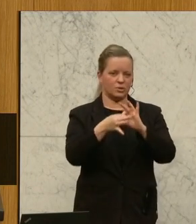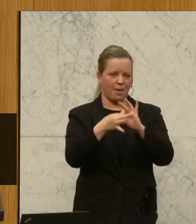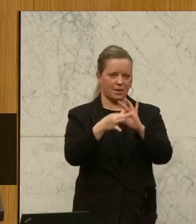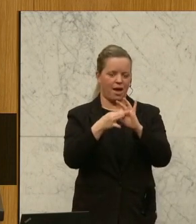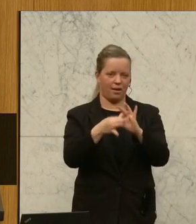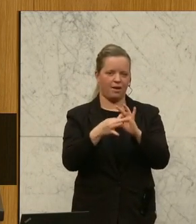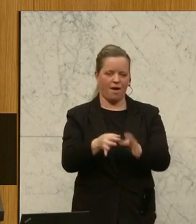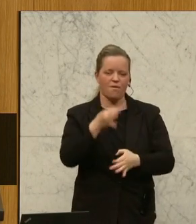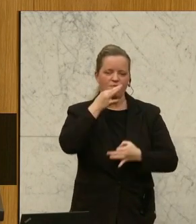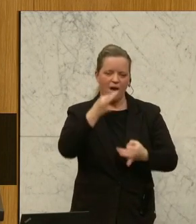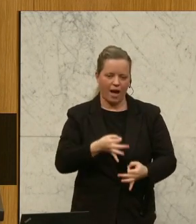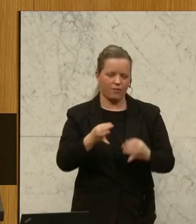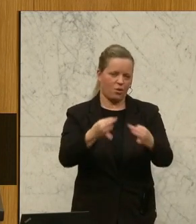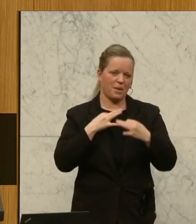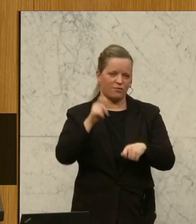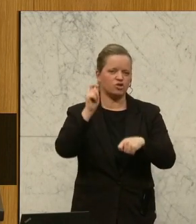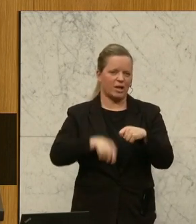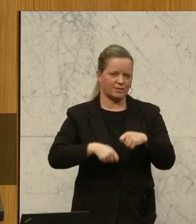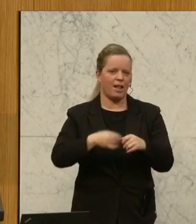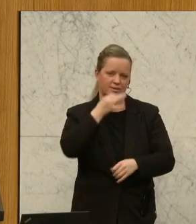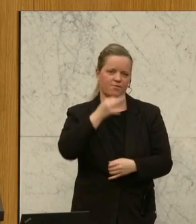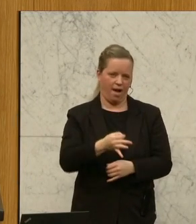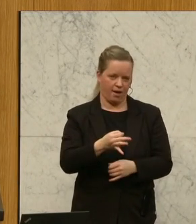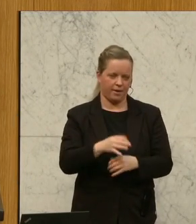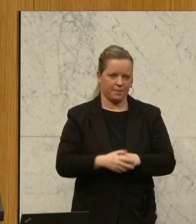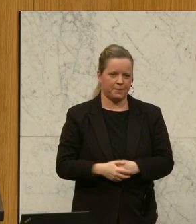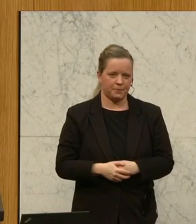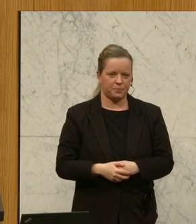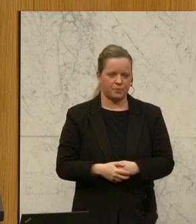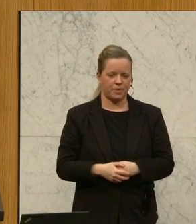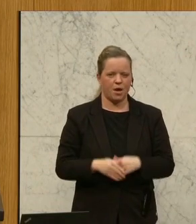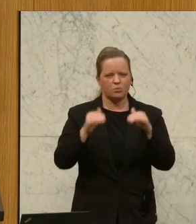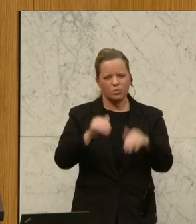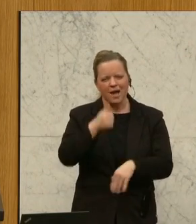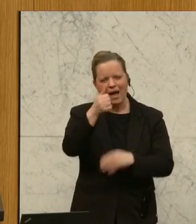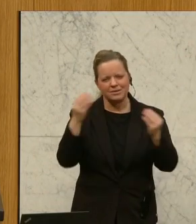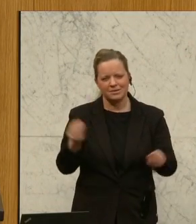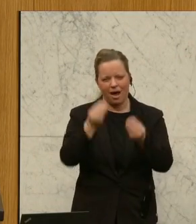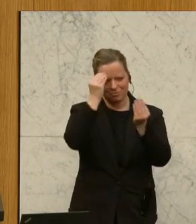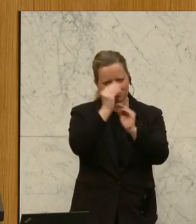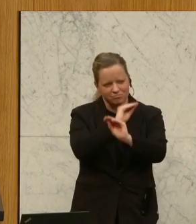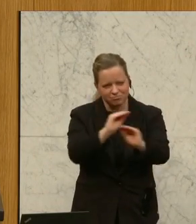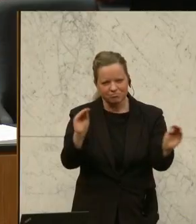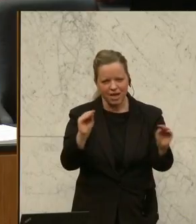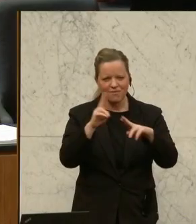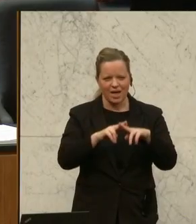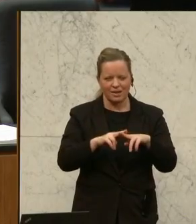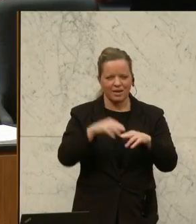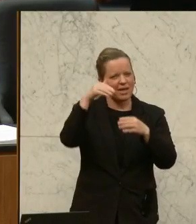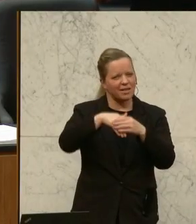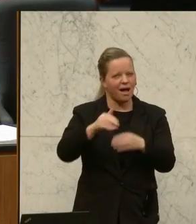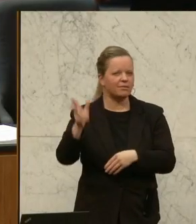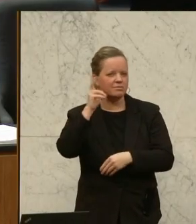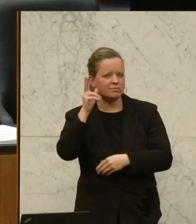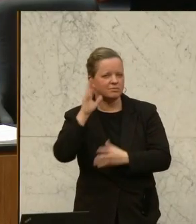ich durchaus als Schicksalsfrage auch bezeichnen möchte. Und ich muss Ihnen eines sagen, wenn ich das zusammenfasse, was ich jetzt